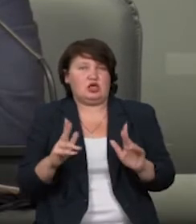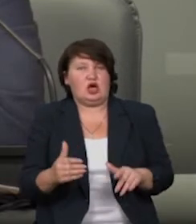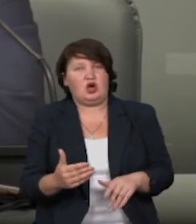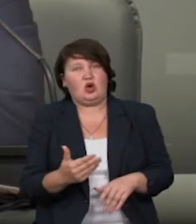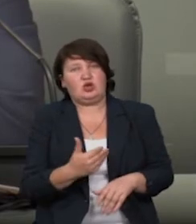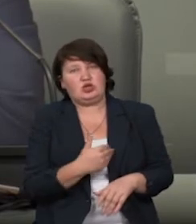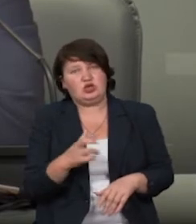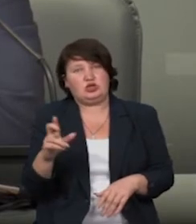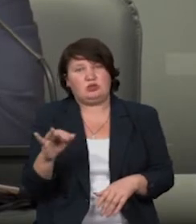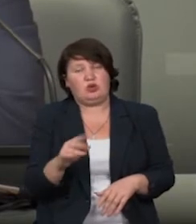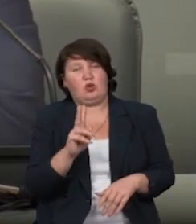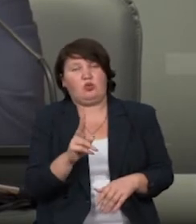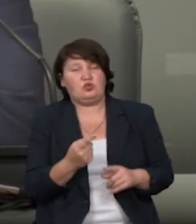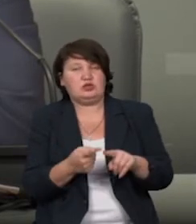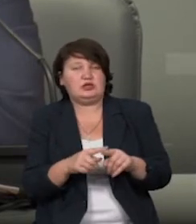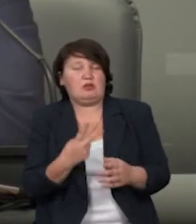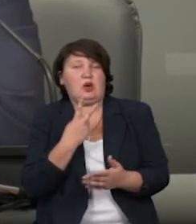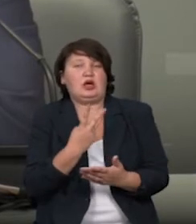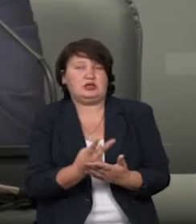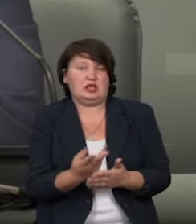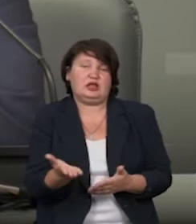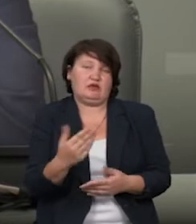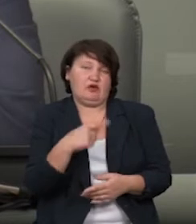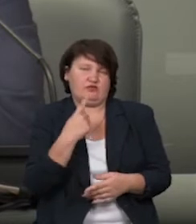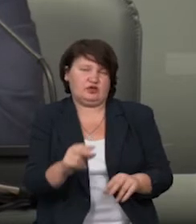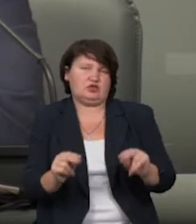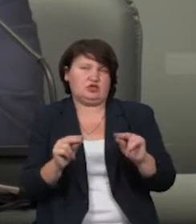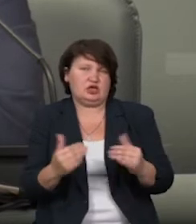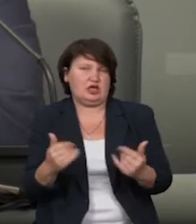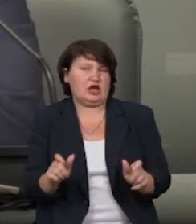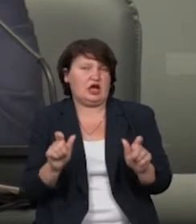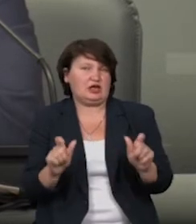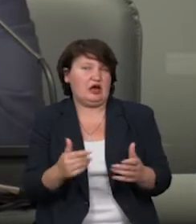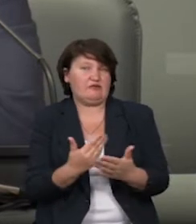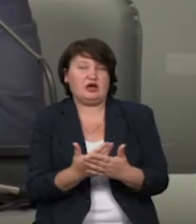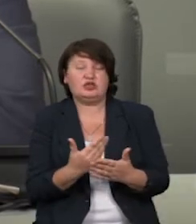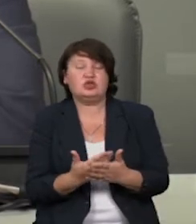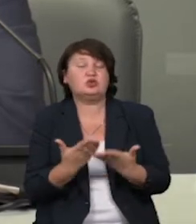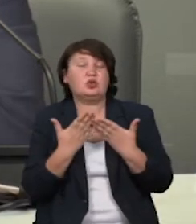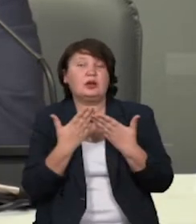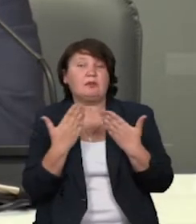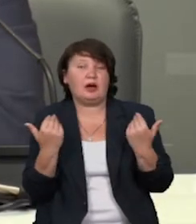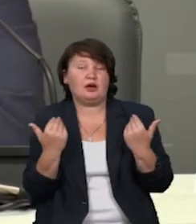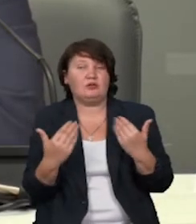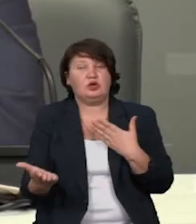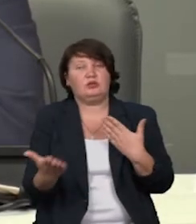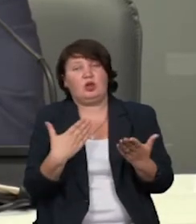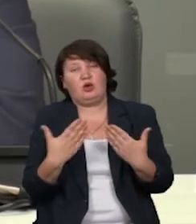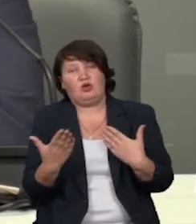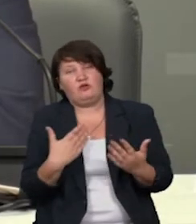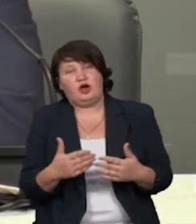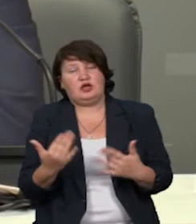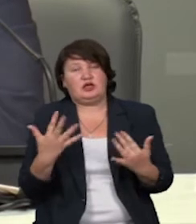комусь це показати. Давайте говорити відверто, зараз карантину фактично його немає, тому що спілкування, кількість